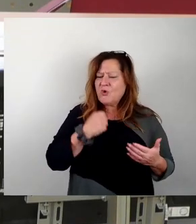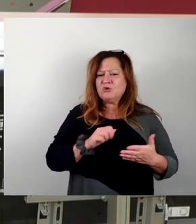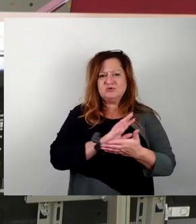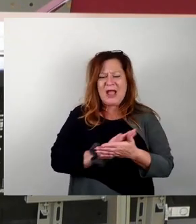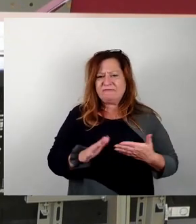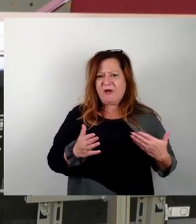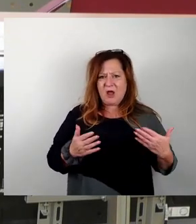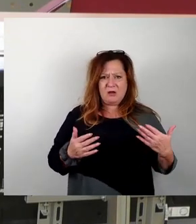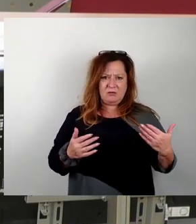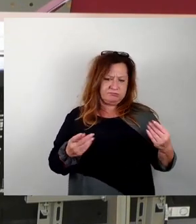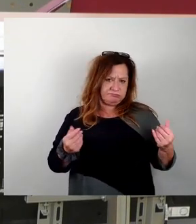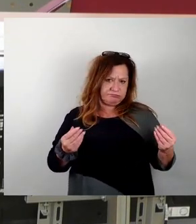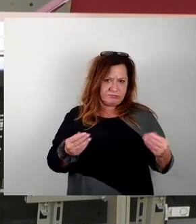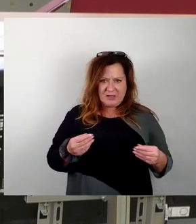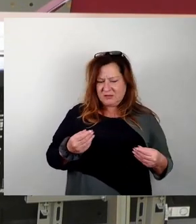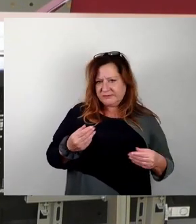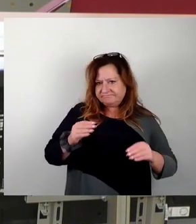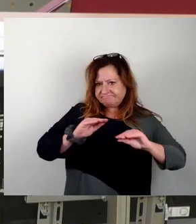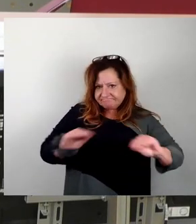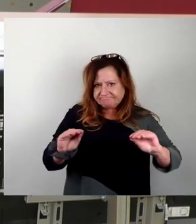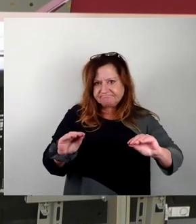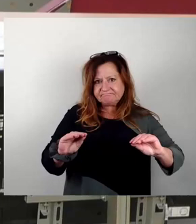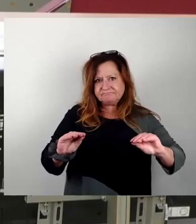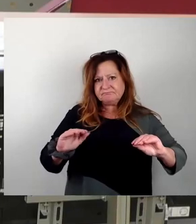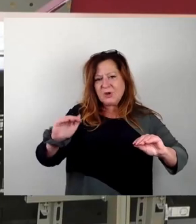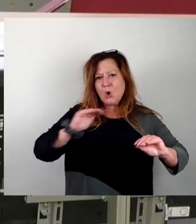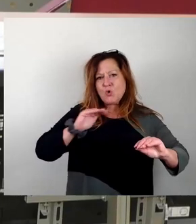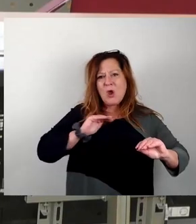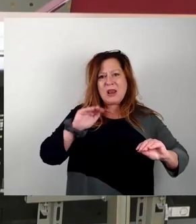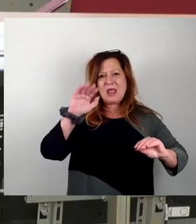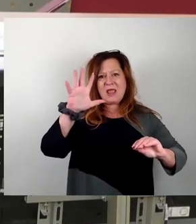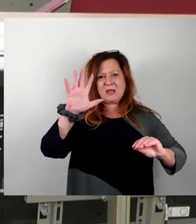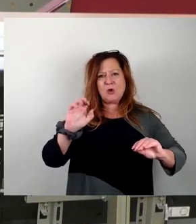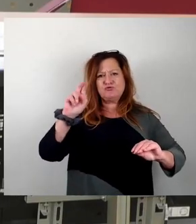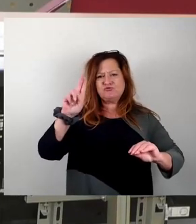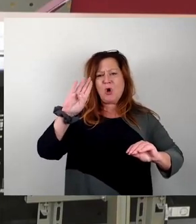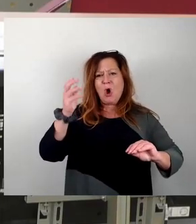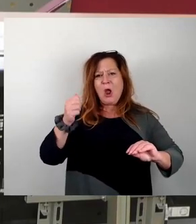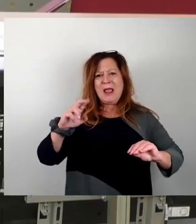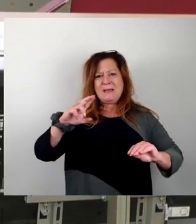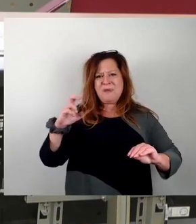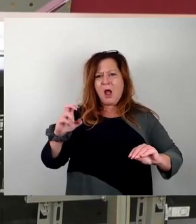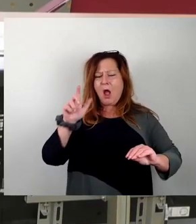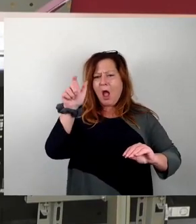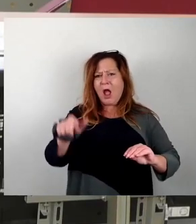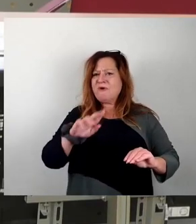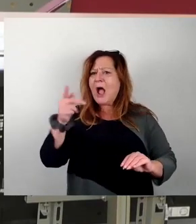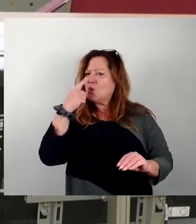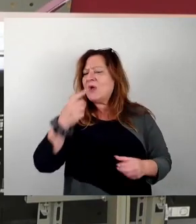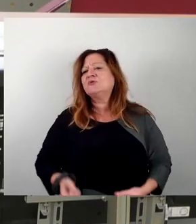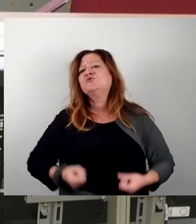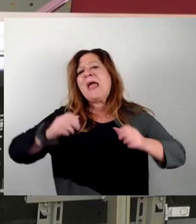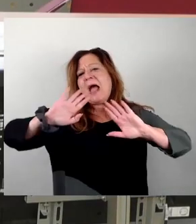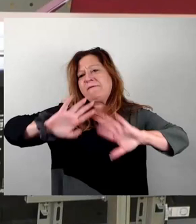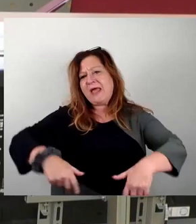mitteilen, Herr Kollege Schäubach, auch wenn es schwer fällt, mitteilen, welche Kontextualisierung aus